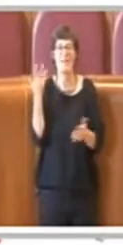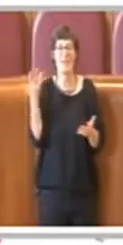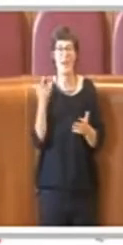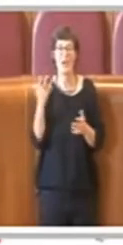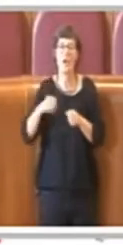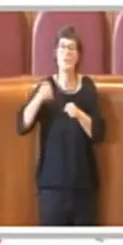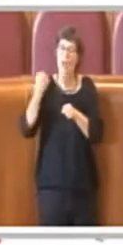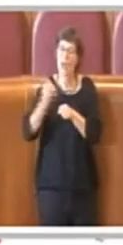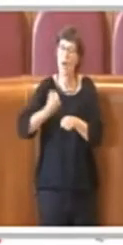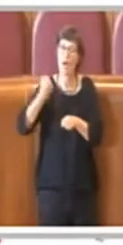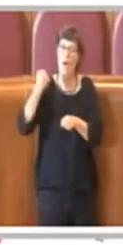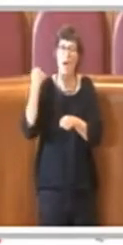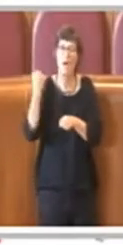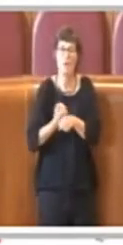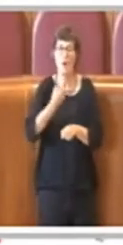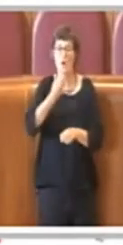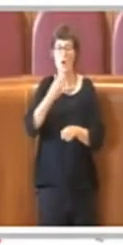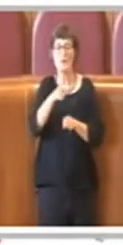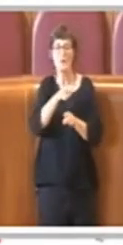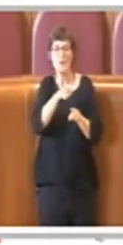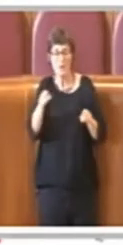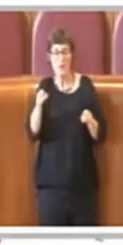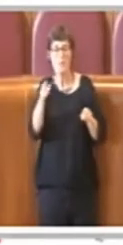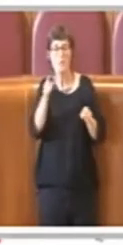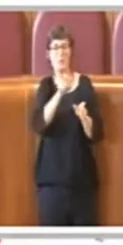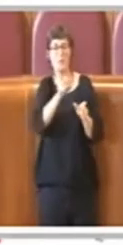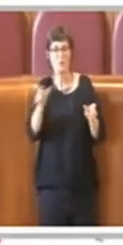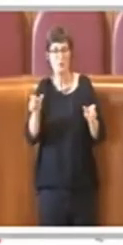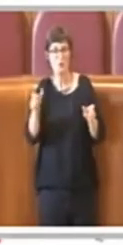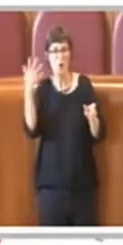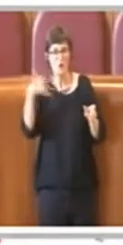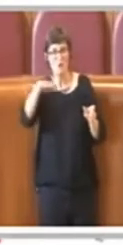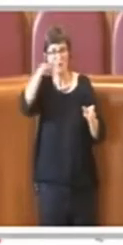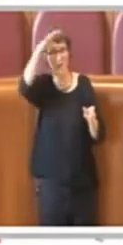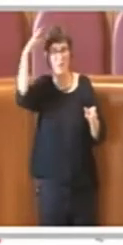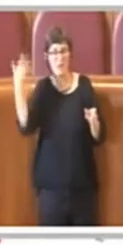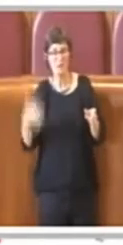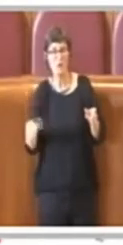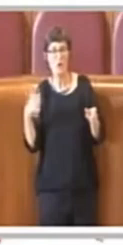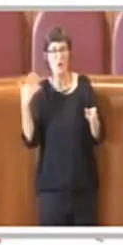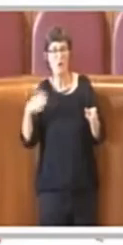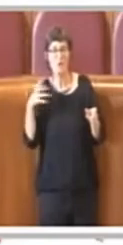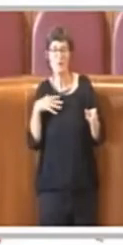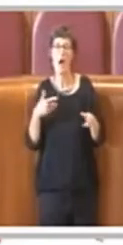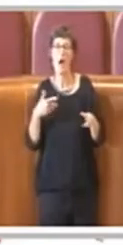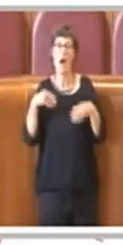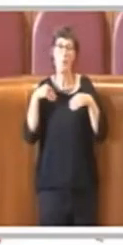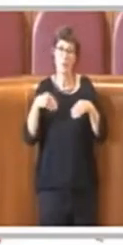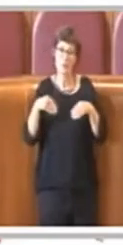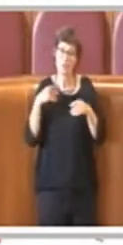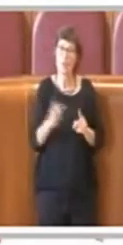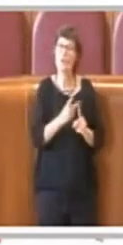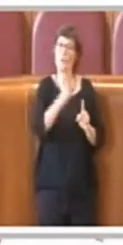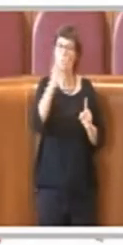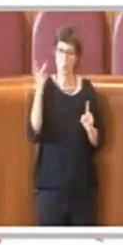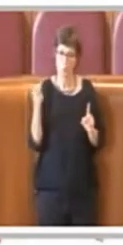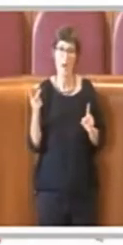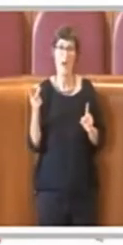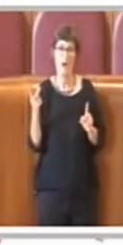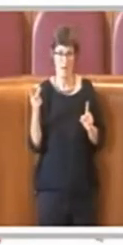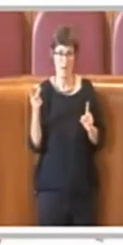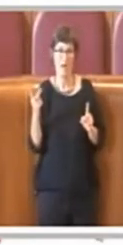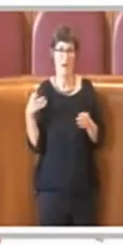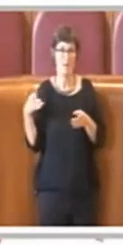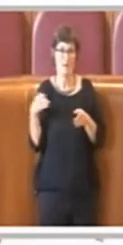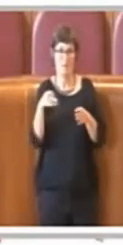difficoltà, ha partecipato a questo lavoro per ben due anni. Voler trovare sempre e solo ciò che divide e non ciò che